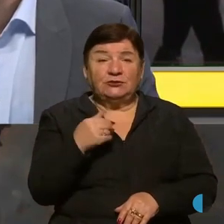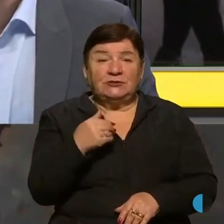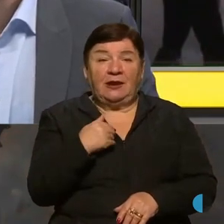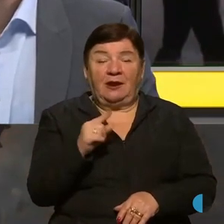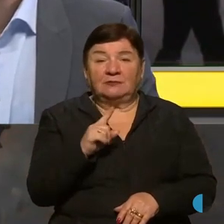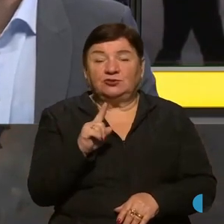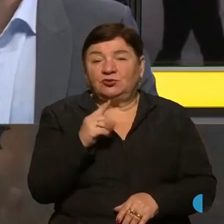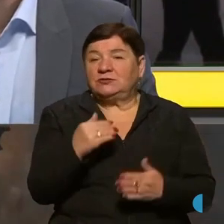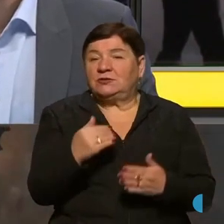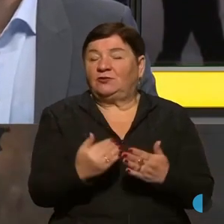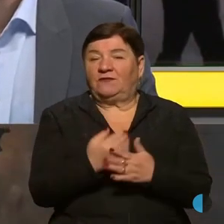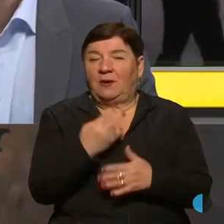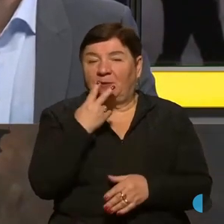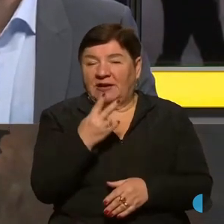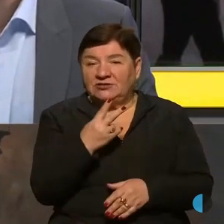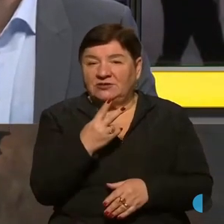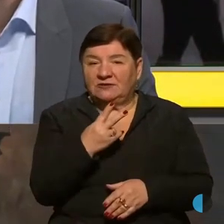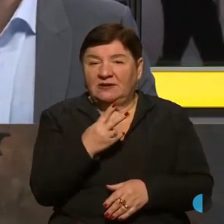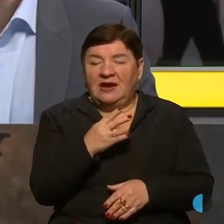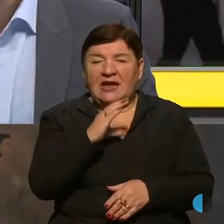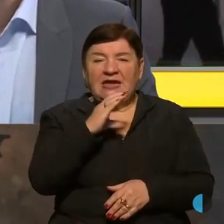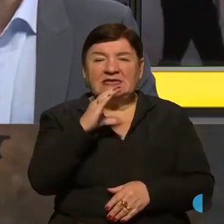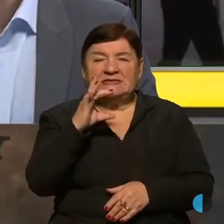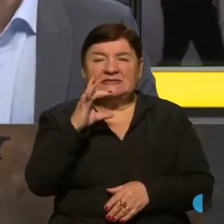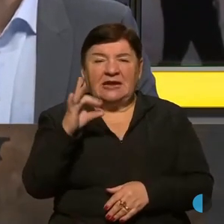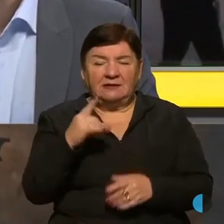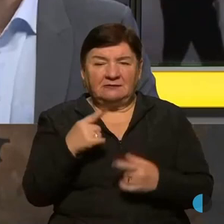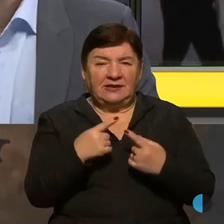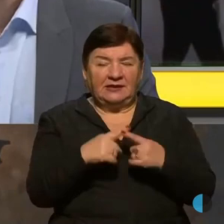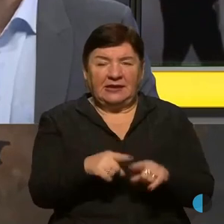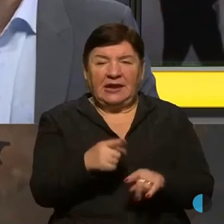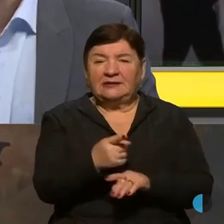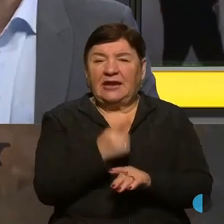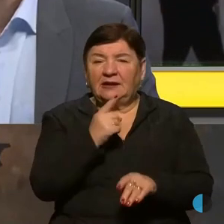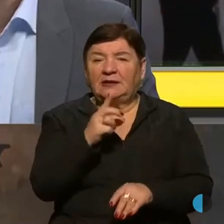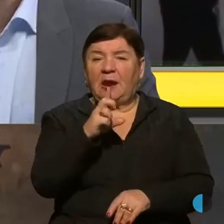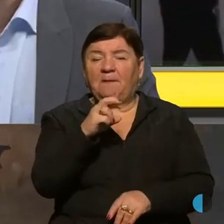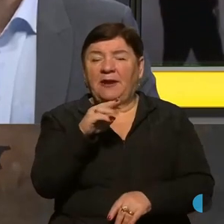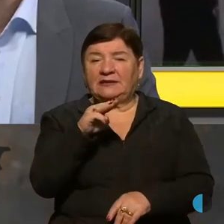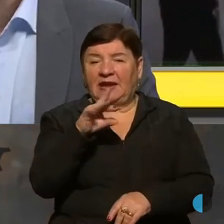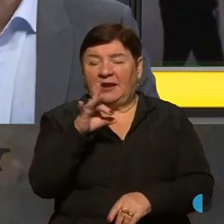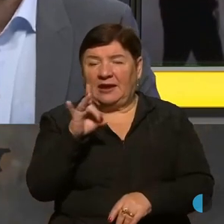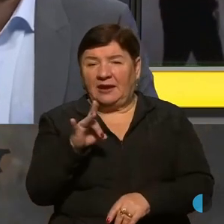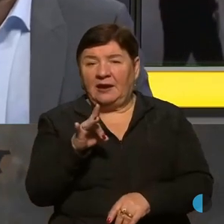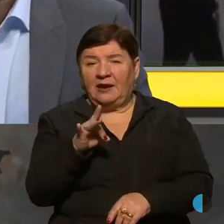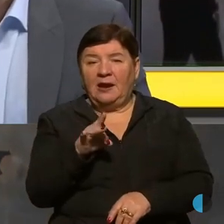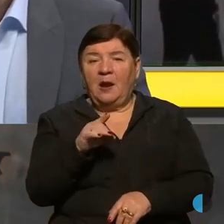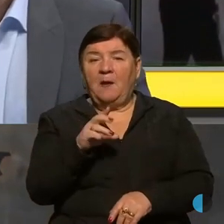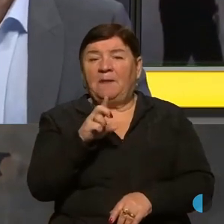нове. Збільна солянка радянських зростів техніки, танки, БТР, БМП, баталиги, таке.